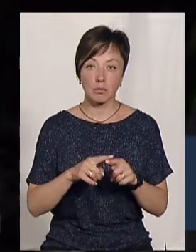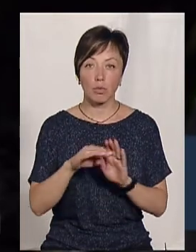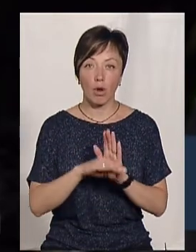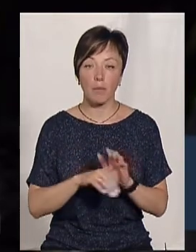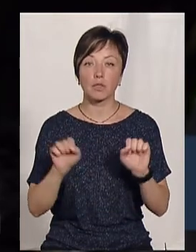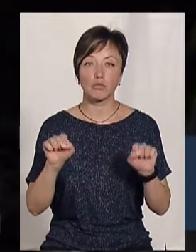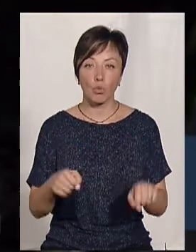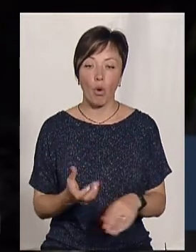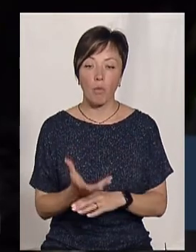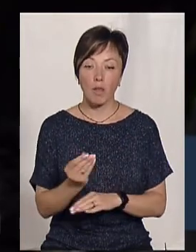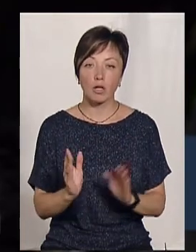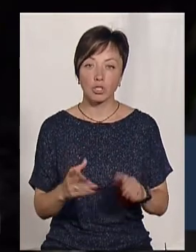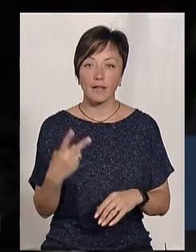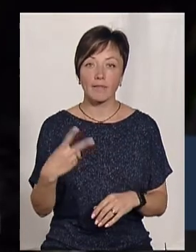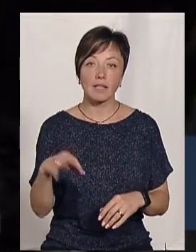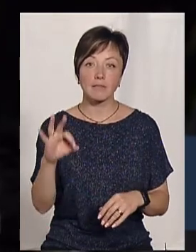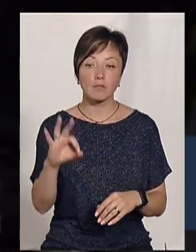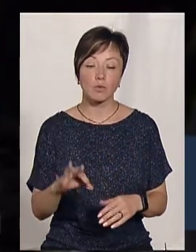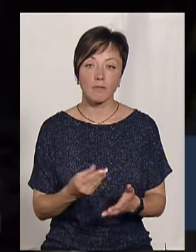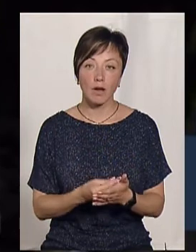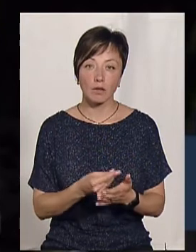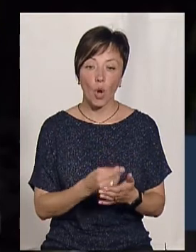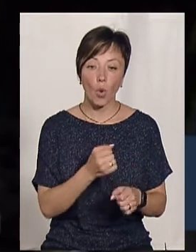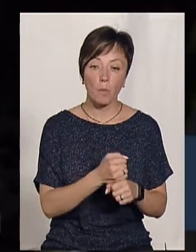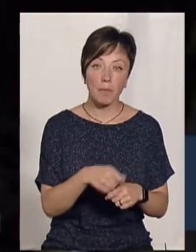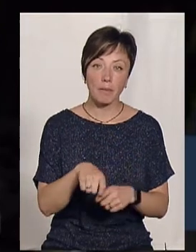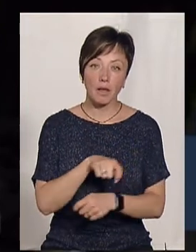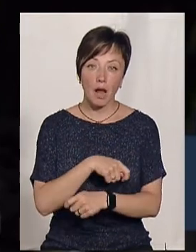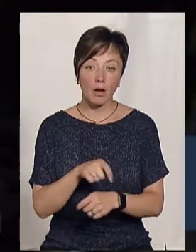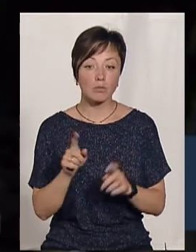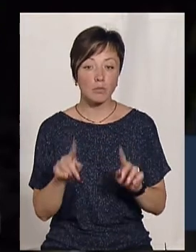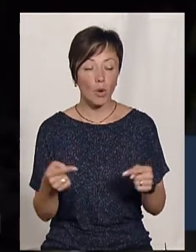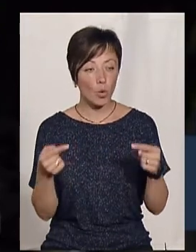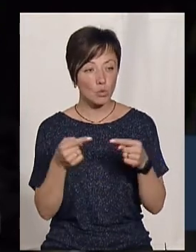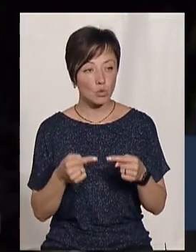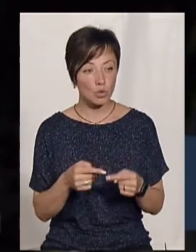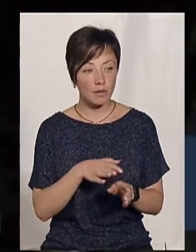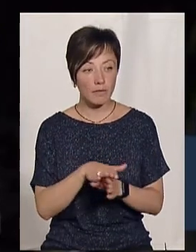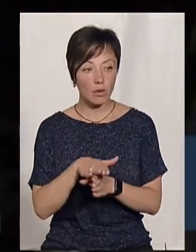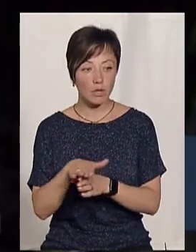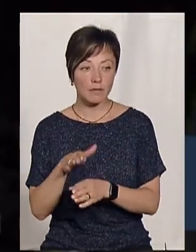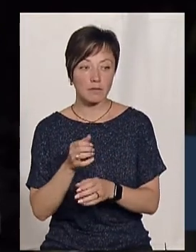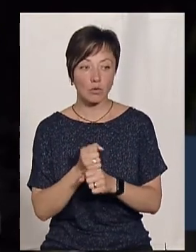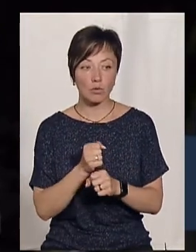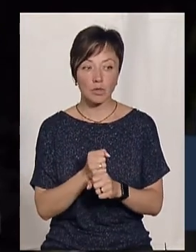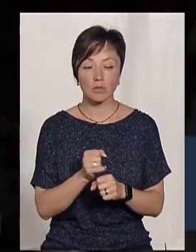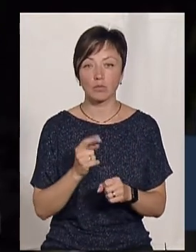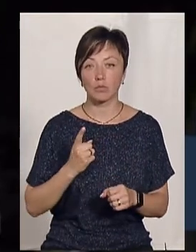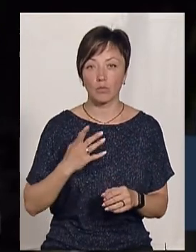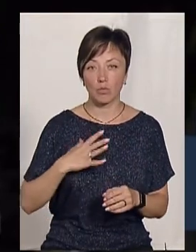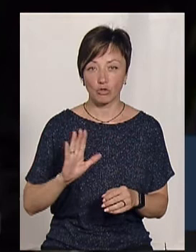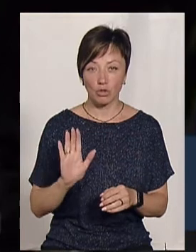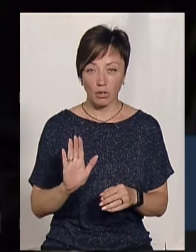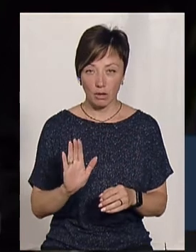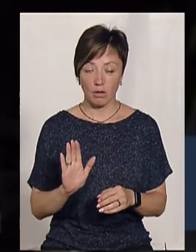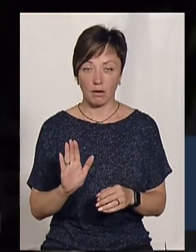вони зможуть оплачувати лише 20% від вартості робіт і матеріалів. Ну, при узгодженні з виконавцем робіт, що він подчекає